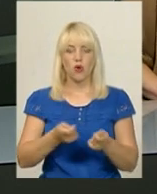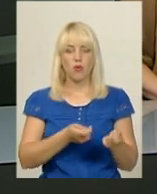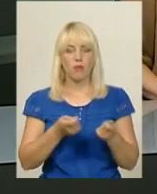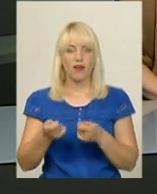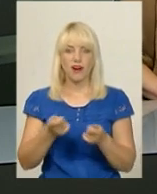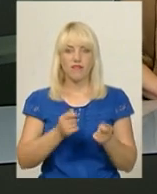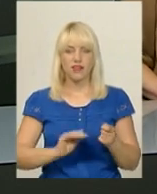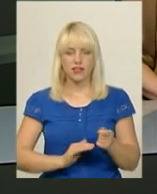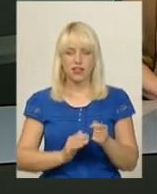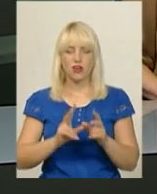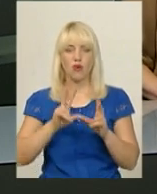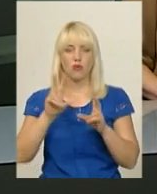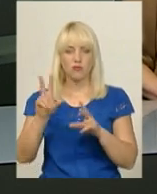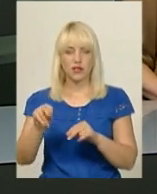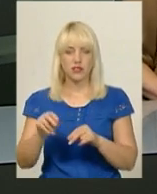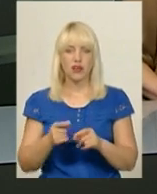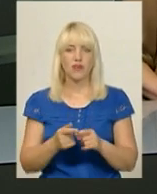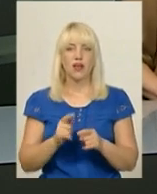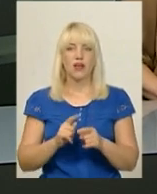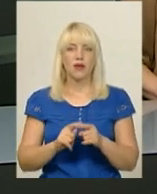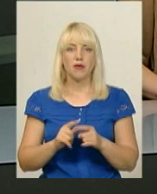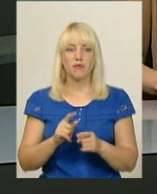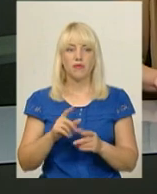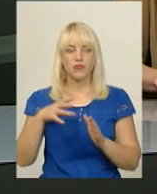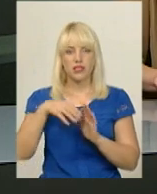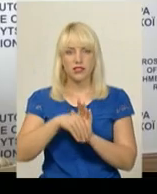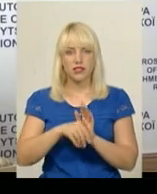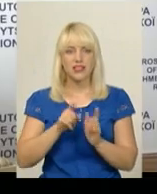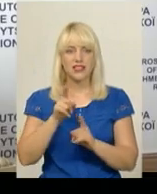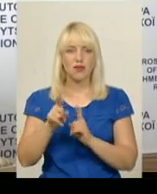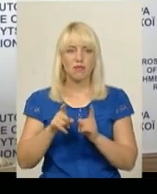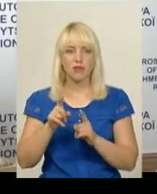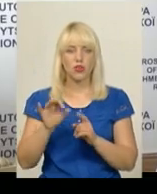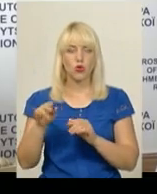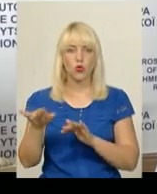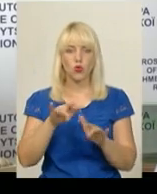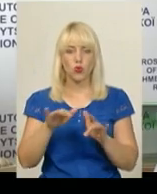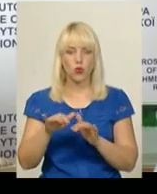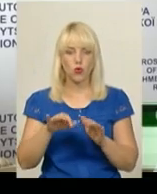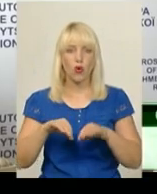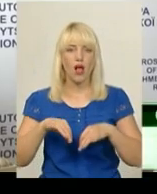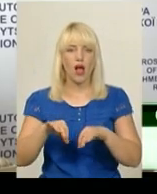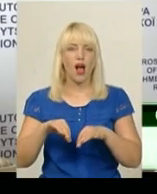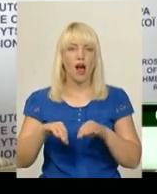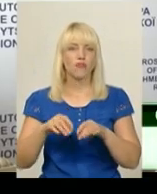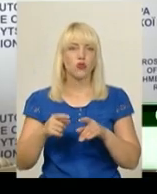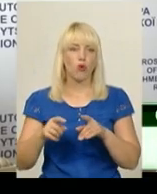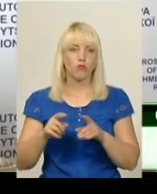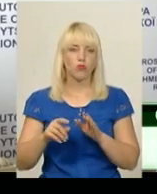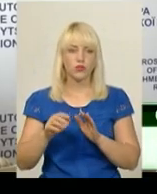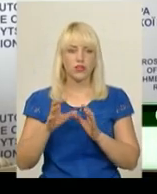посприяти у внесенні змін до розкладу руху його автобусів. Даний посадовець затриманий в порядку статті 208